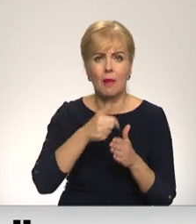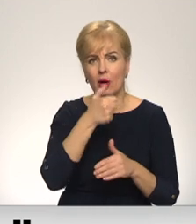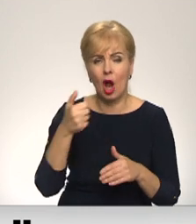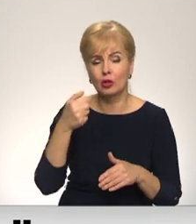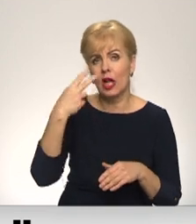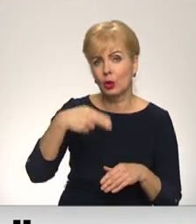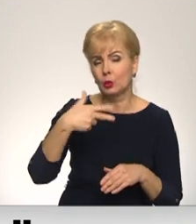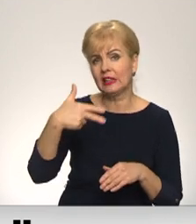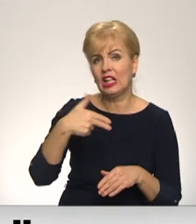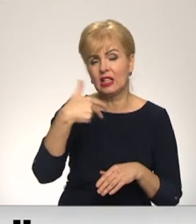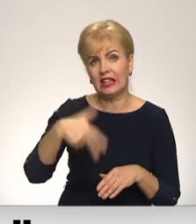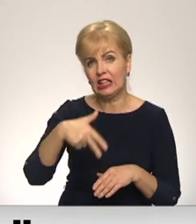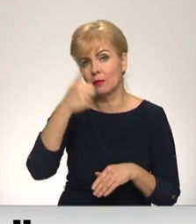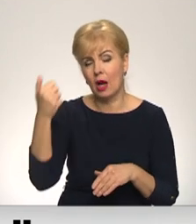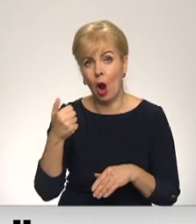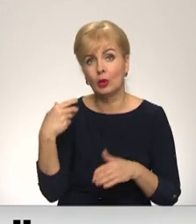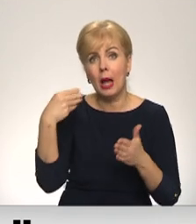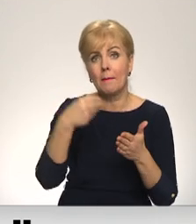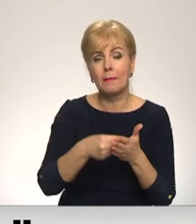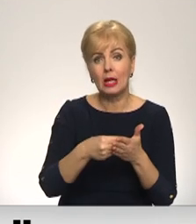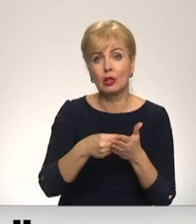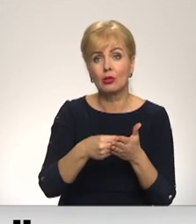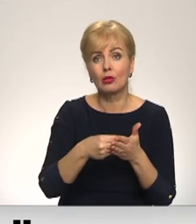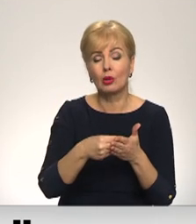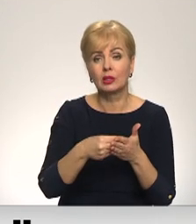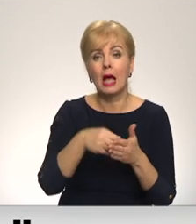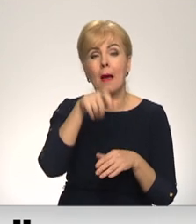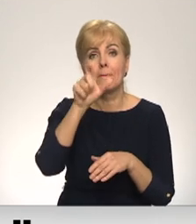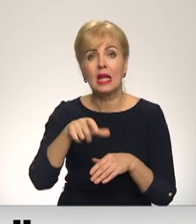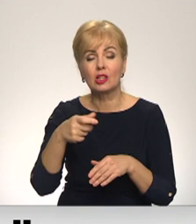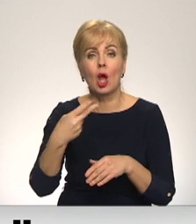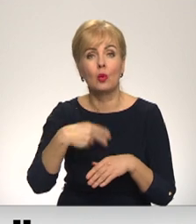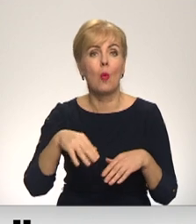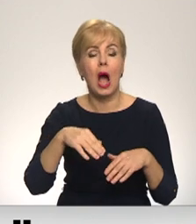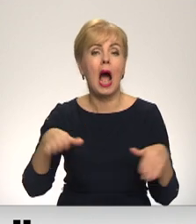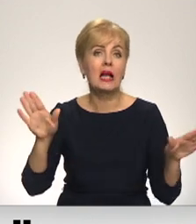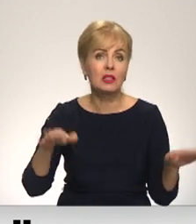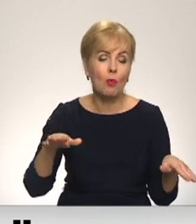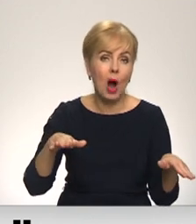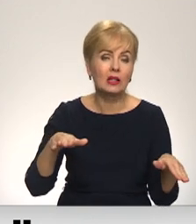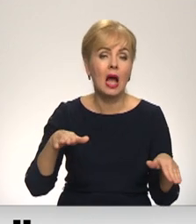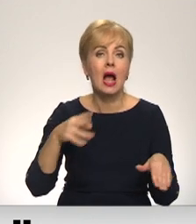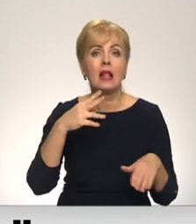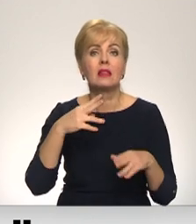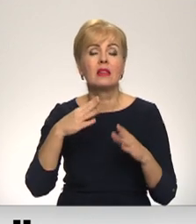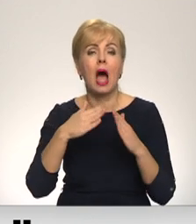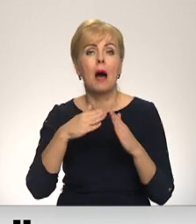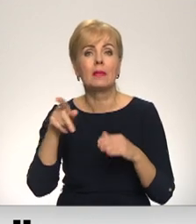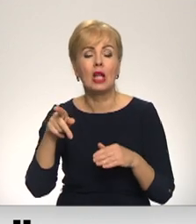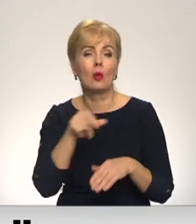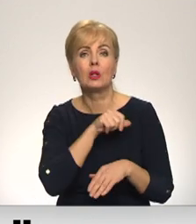-30. gados ir pircis dzimtcilvēkus. Gan no aizputs namnieka, gan no sava